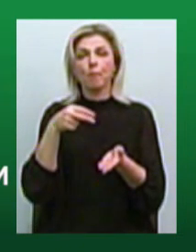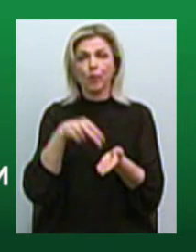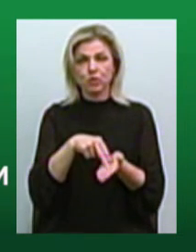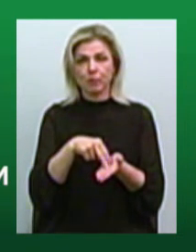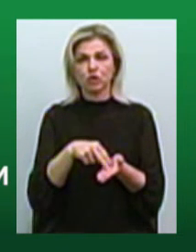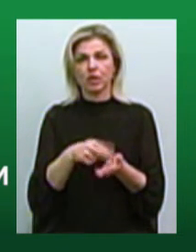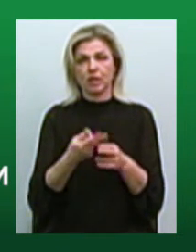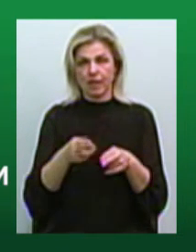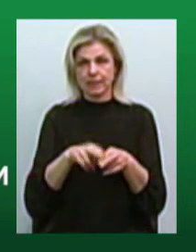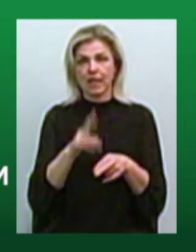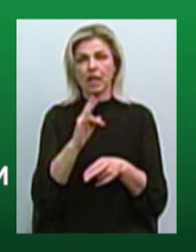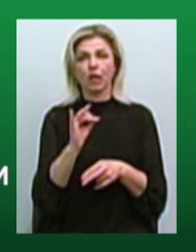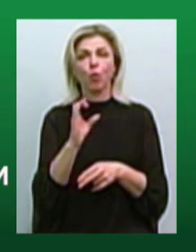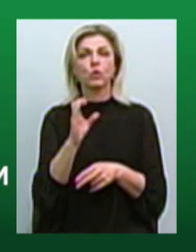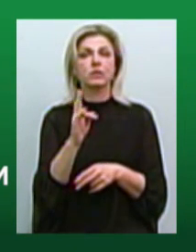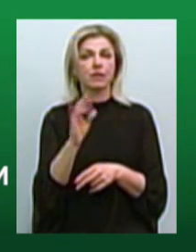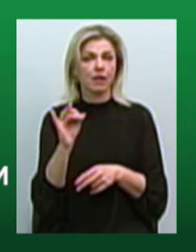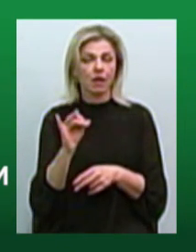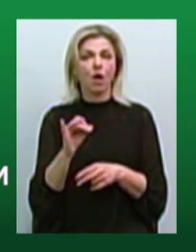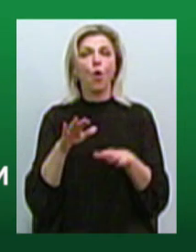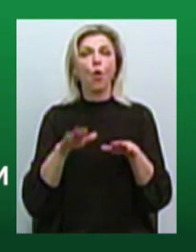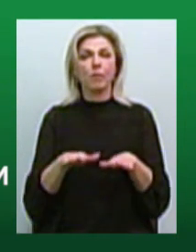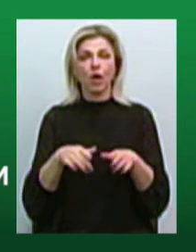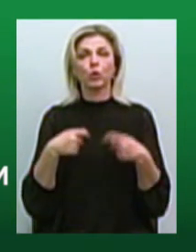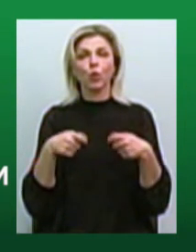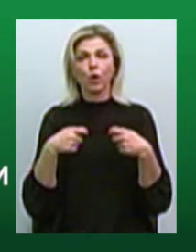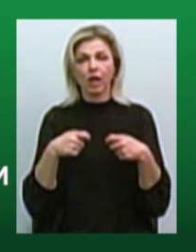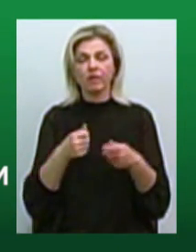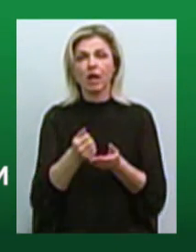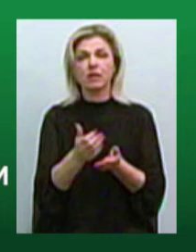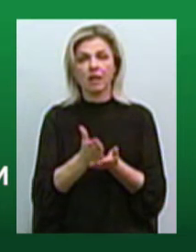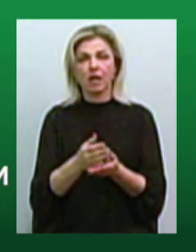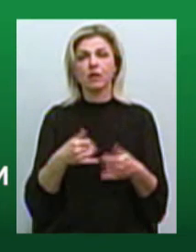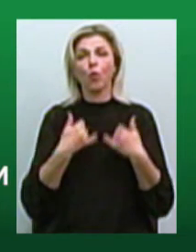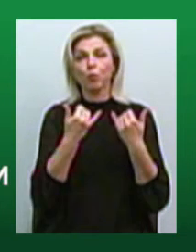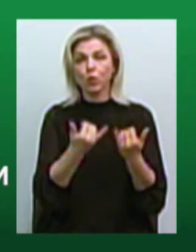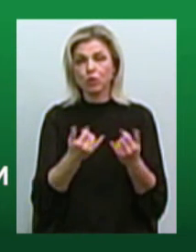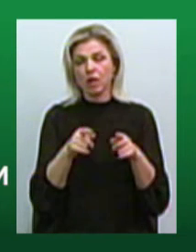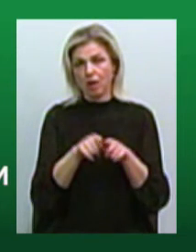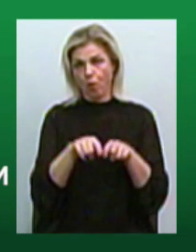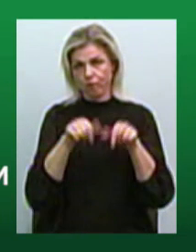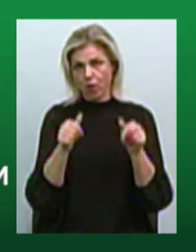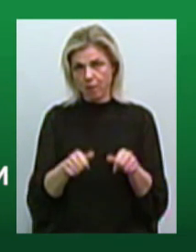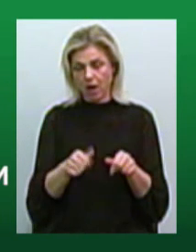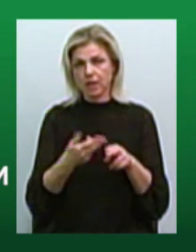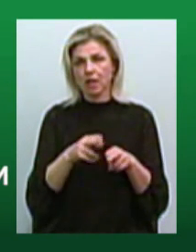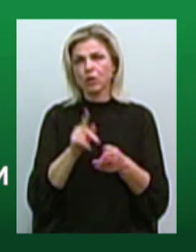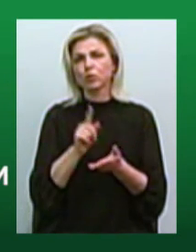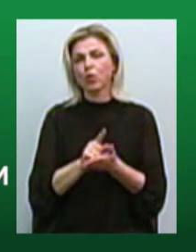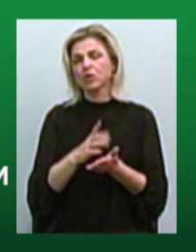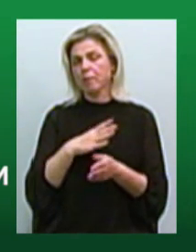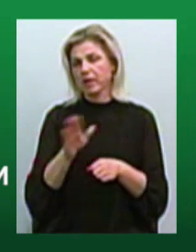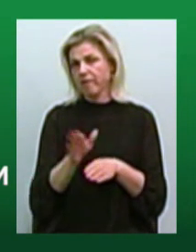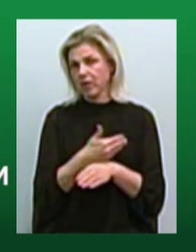кіоски, тобто об'єкти торгівлі та надання послуг цього малого формату. Це має відходити.